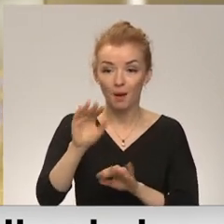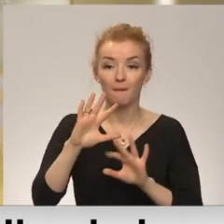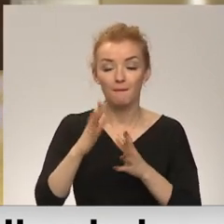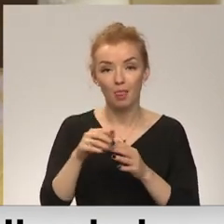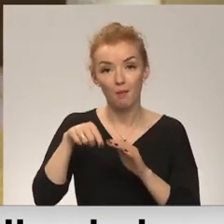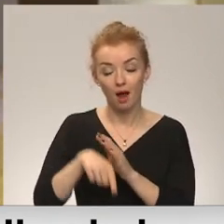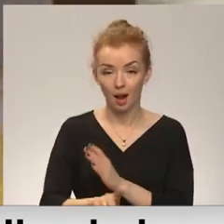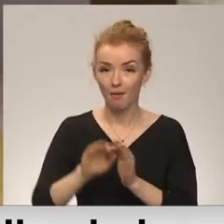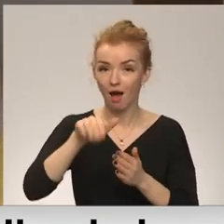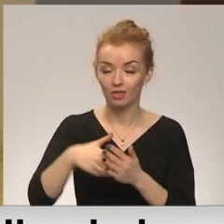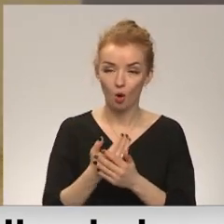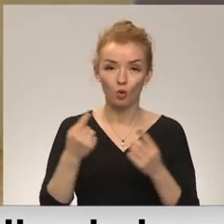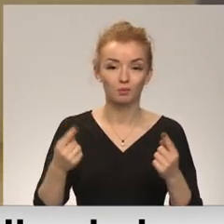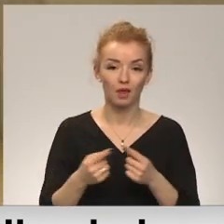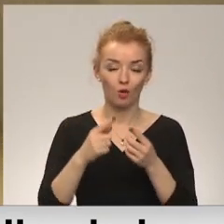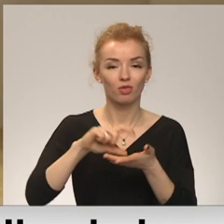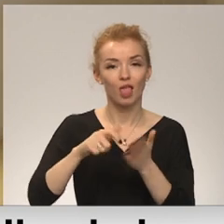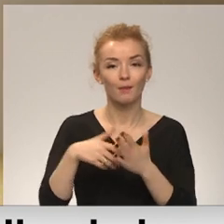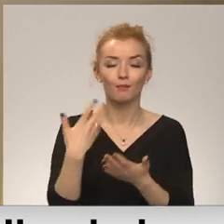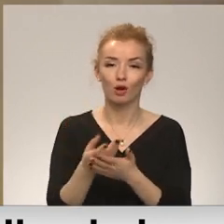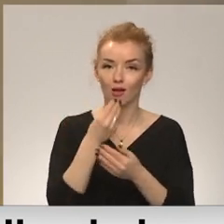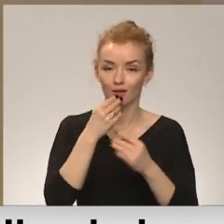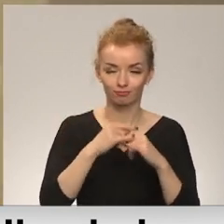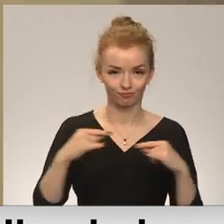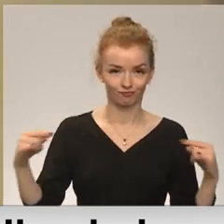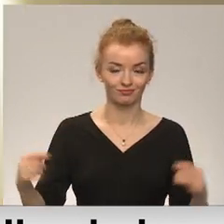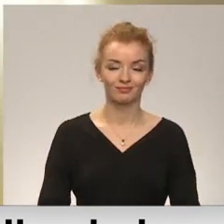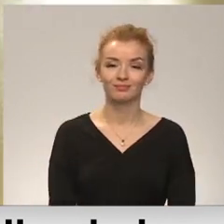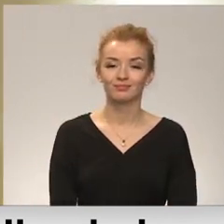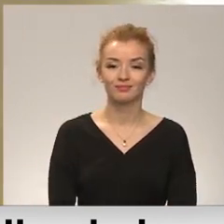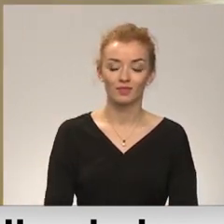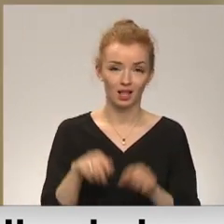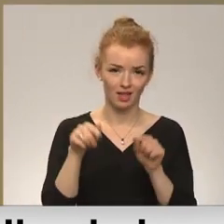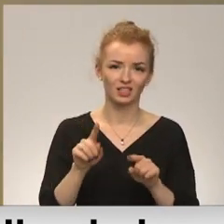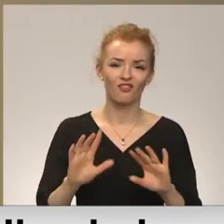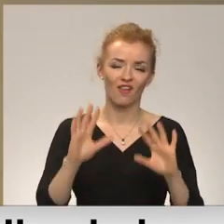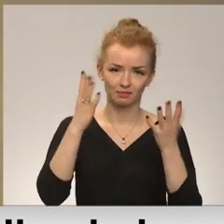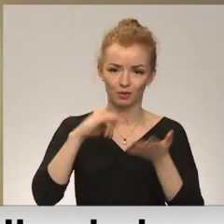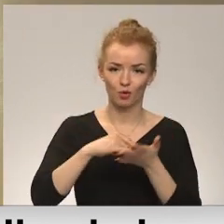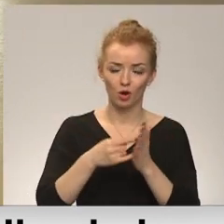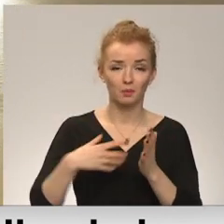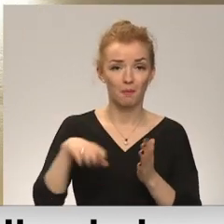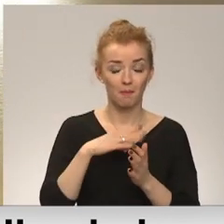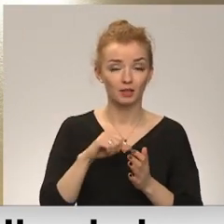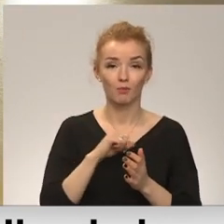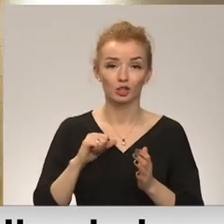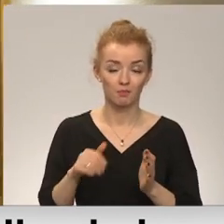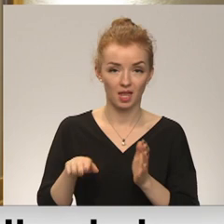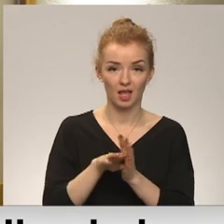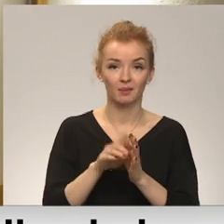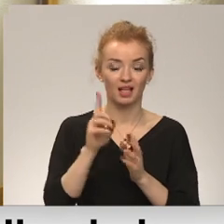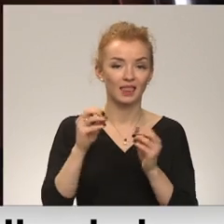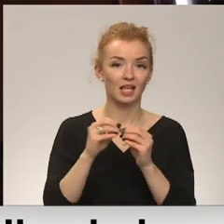Pagrabā ir atjaunotas un pielāgotas telpu sēdināšanai. Šīs ir tas veiksmīgais projekts, kur mēs ar savu līdzfinansēm piedalāmies tikai